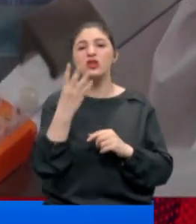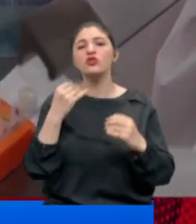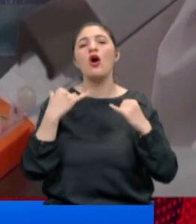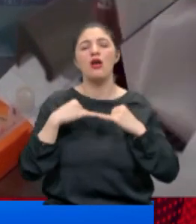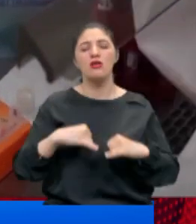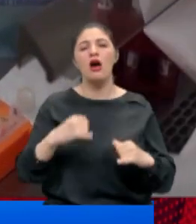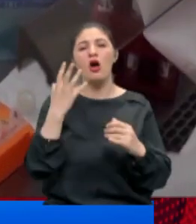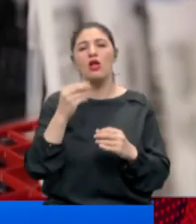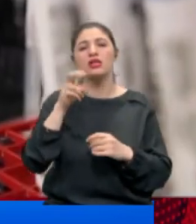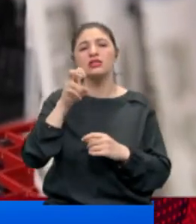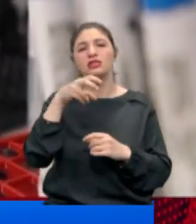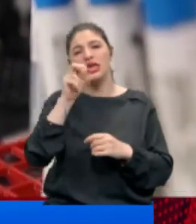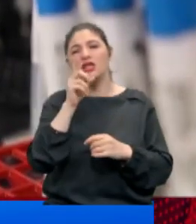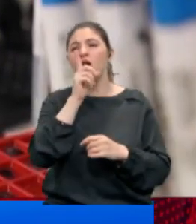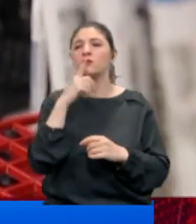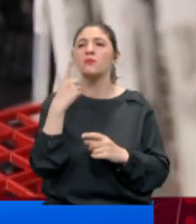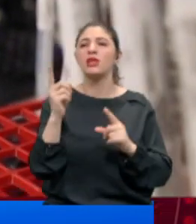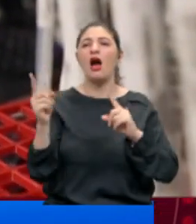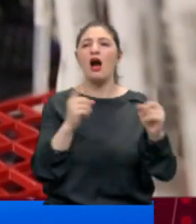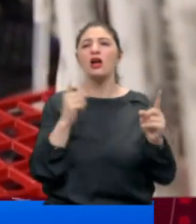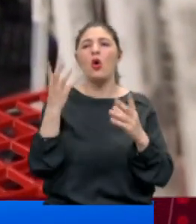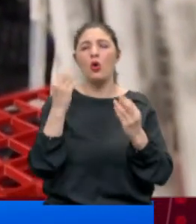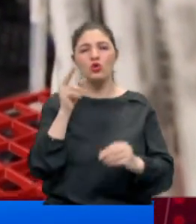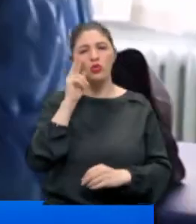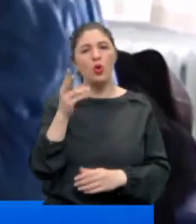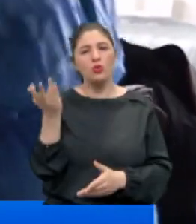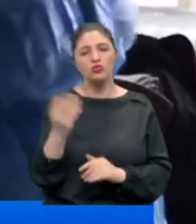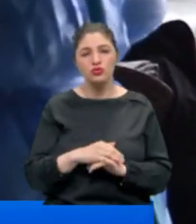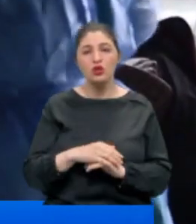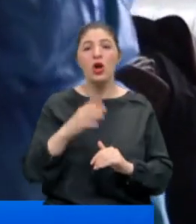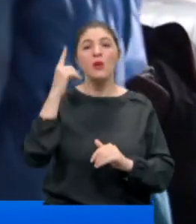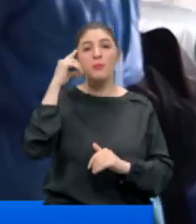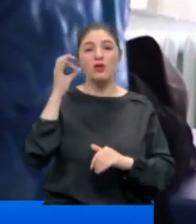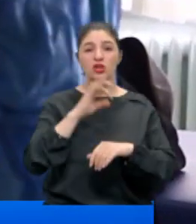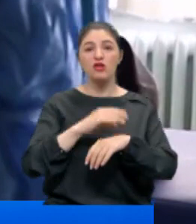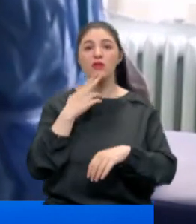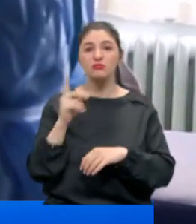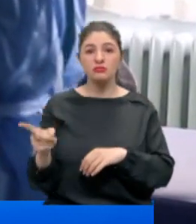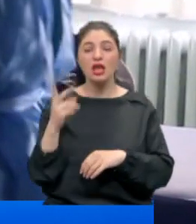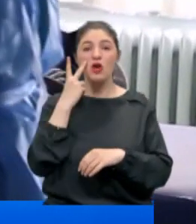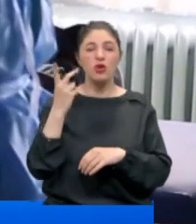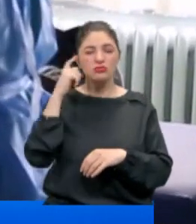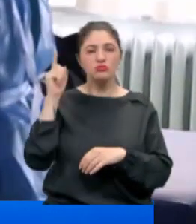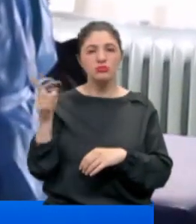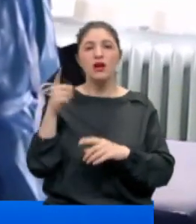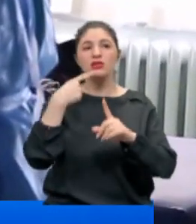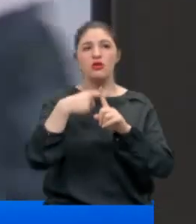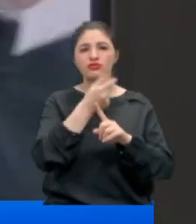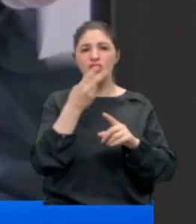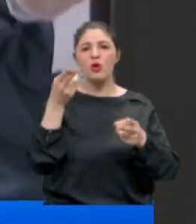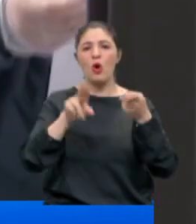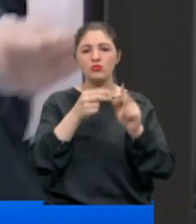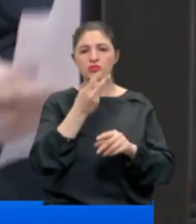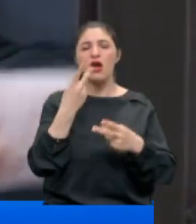rahatlıkla 80-100 bin arasında bir yerde olduğunu görüyorsunuz. Prof. Dr. Esin Davutoğlu Şenol'a göre vaka sayıları da can